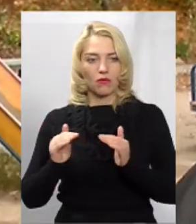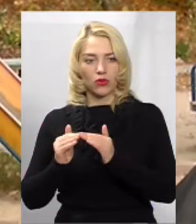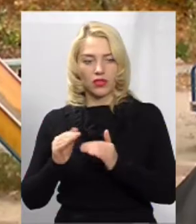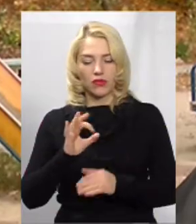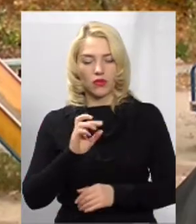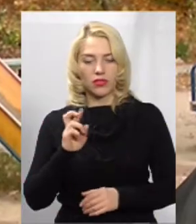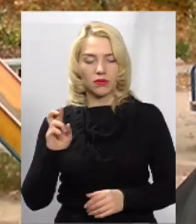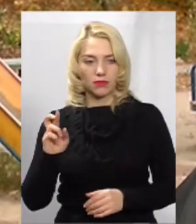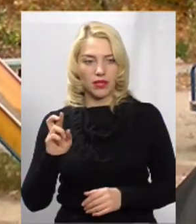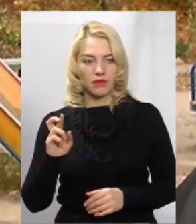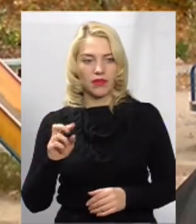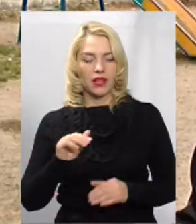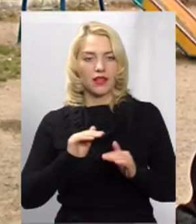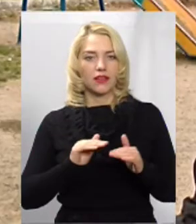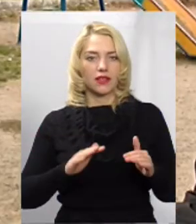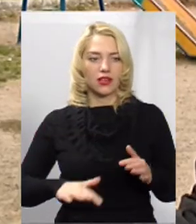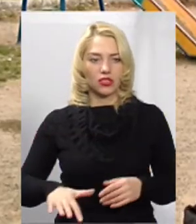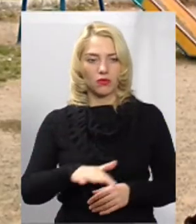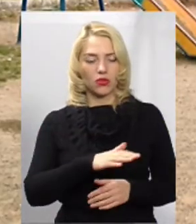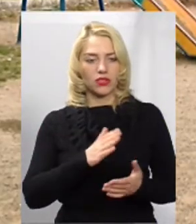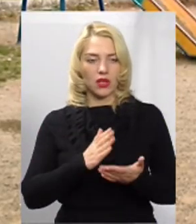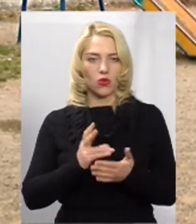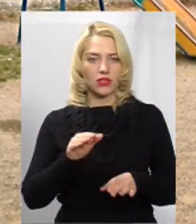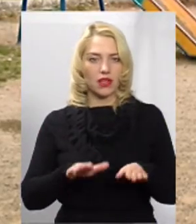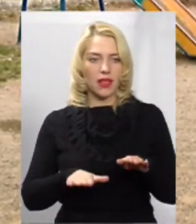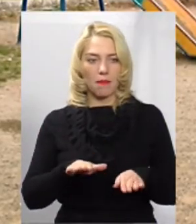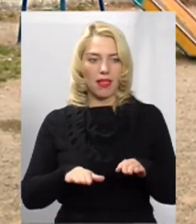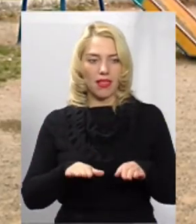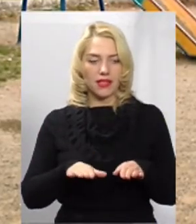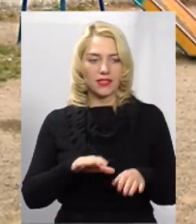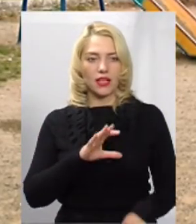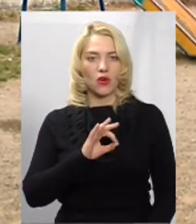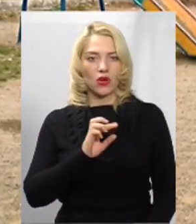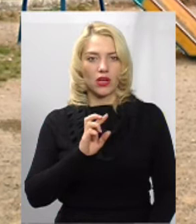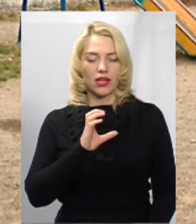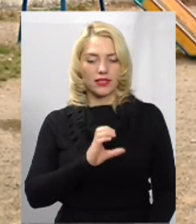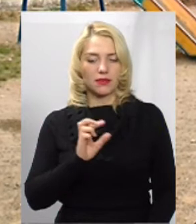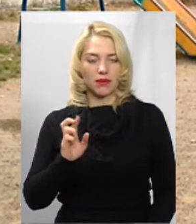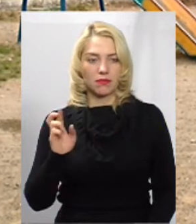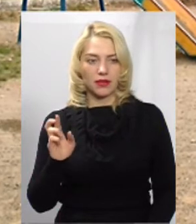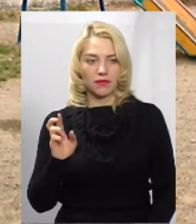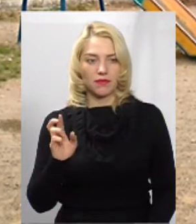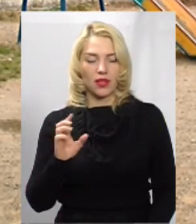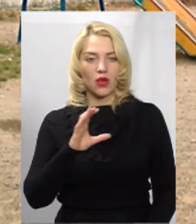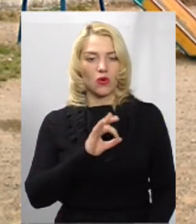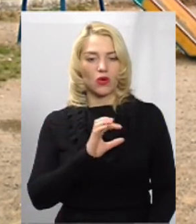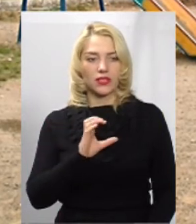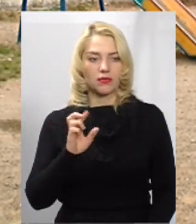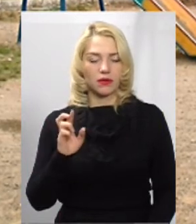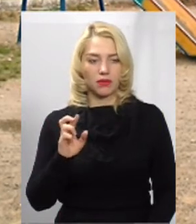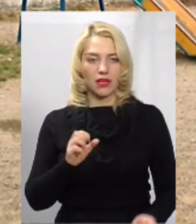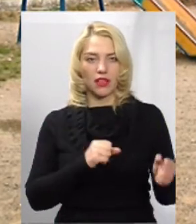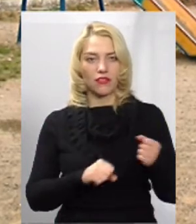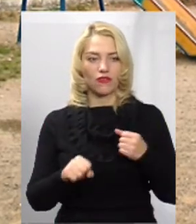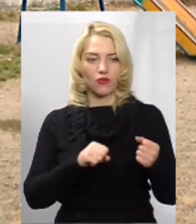Дитяча площадка знаходиться на балансі ОСББ. З ОСББ не хоче